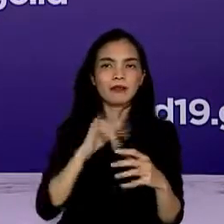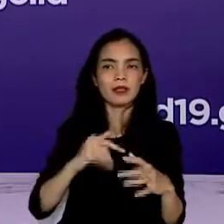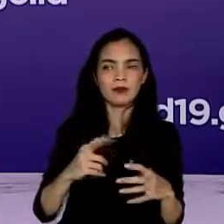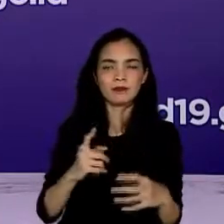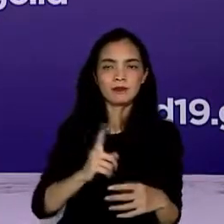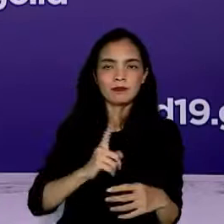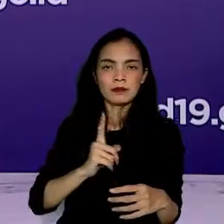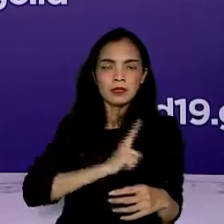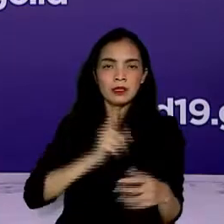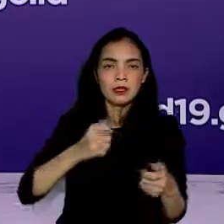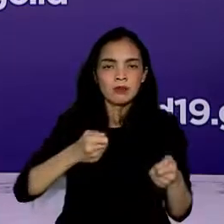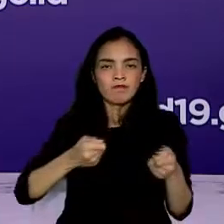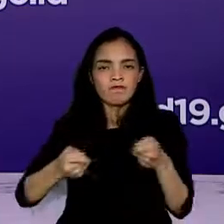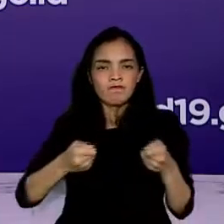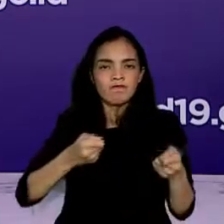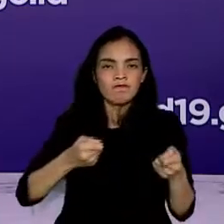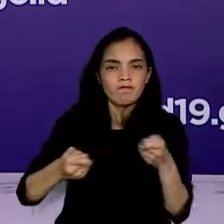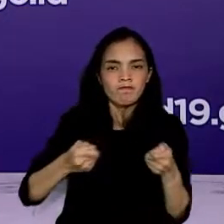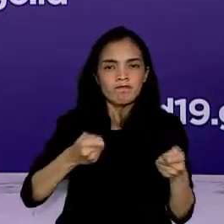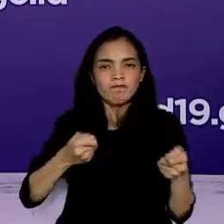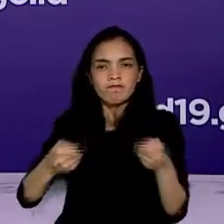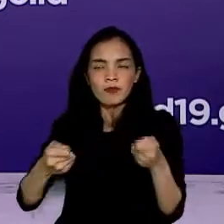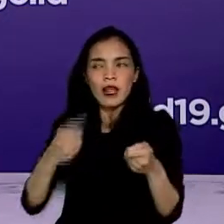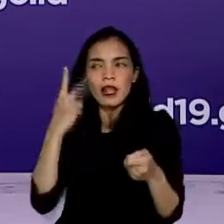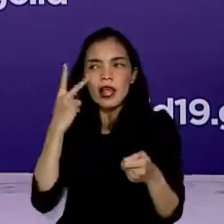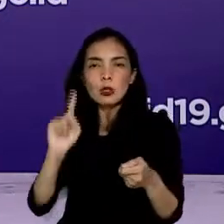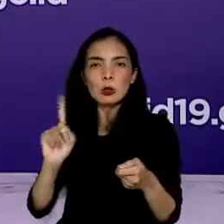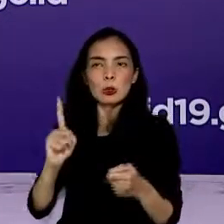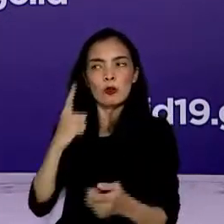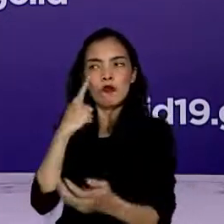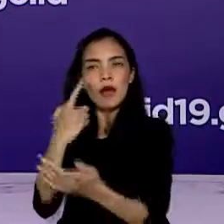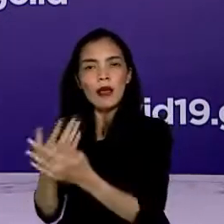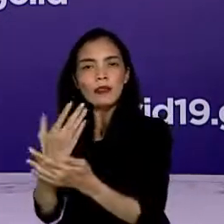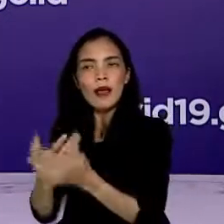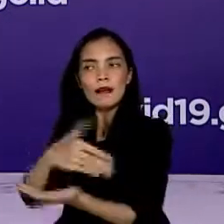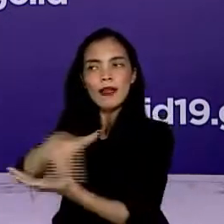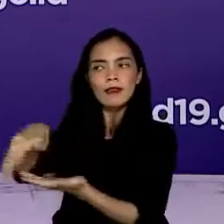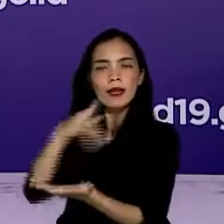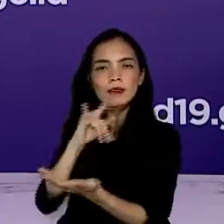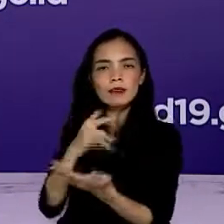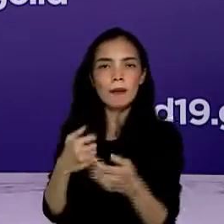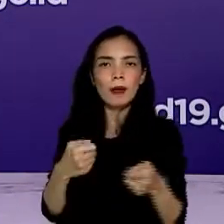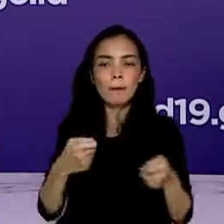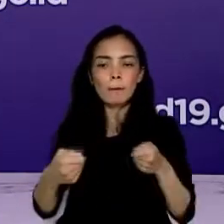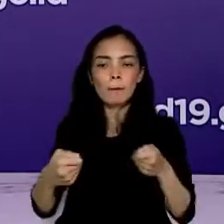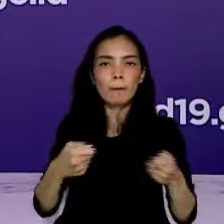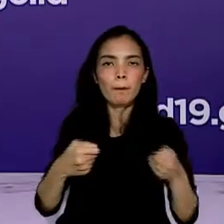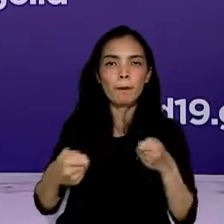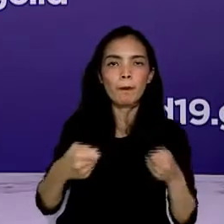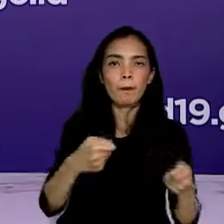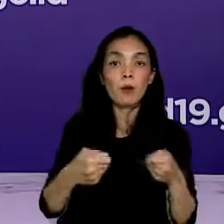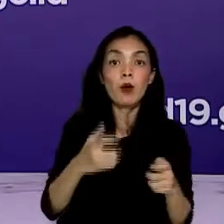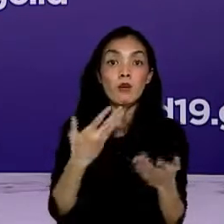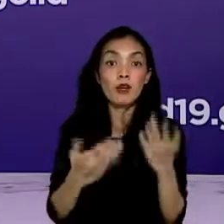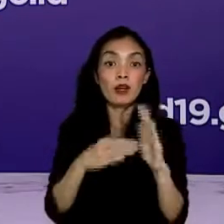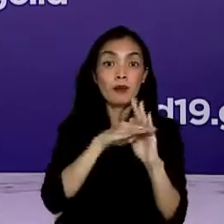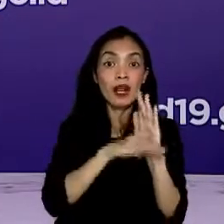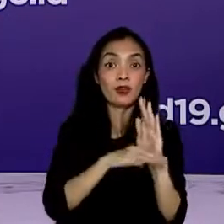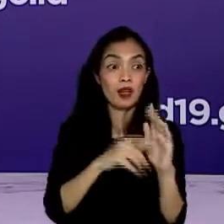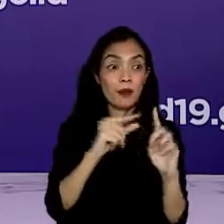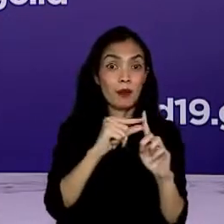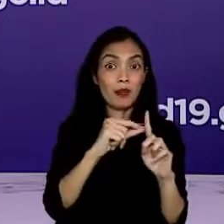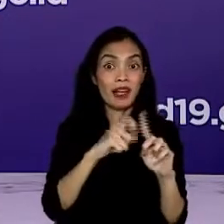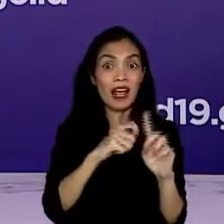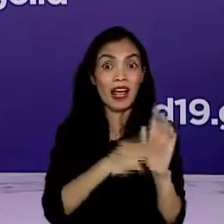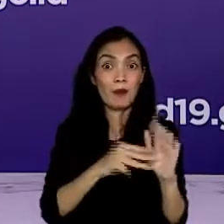secara presisi baik dari data dan fakta di lapangan. Pada rencana relaksasi terdekat, pemerintah telah